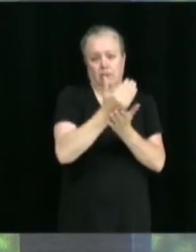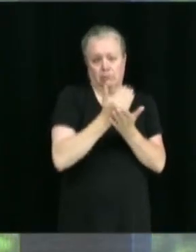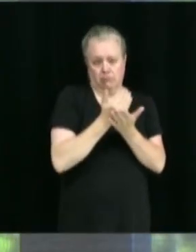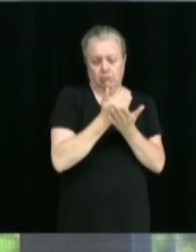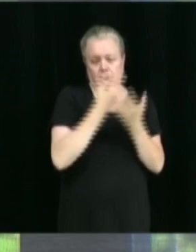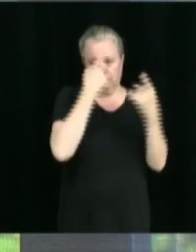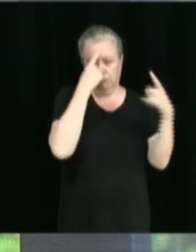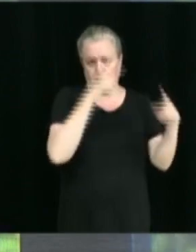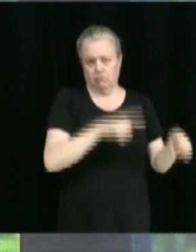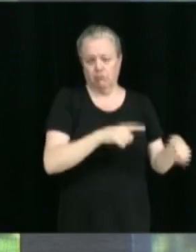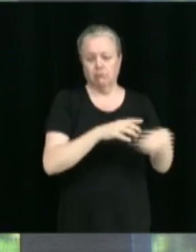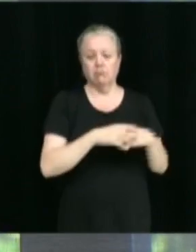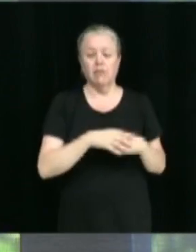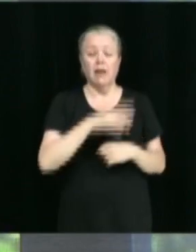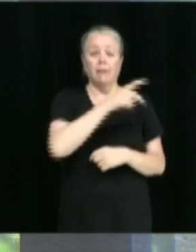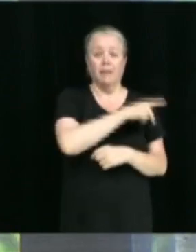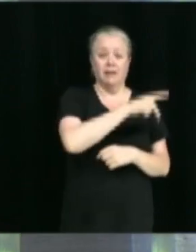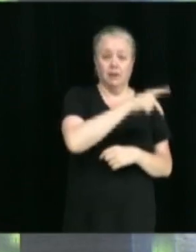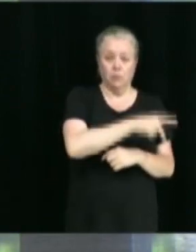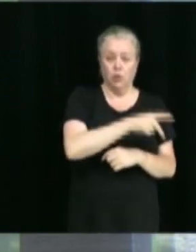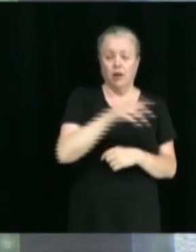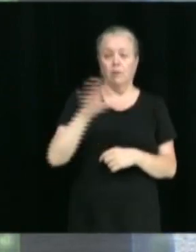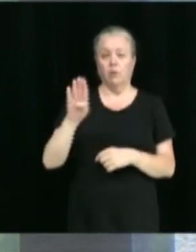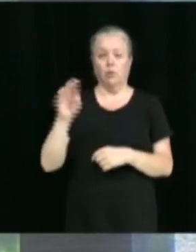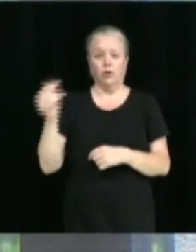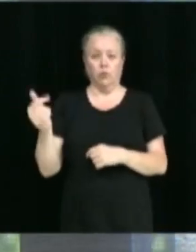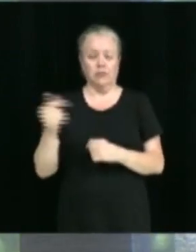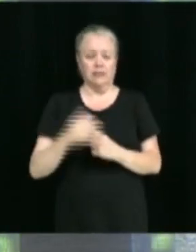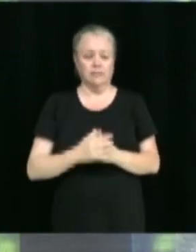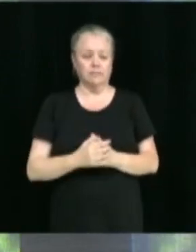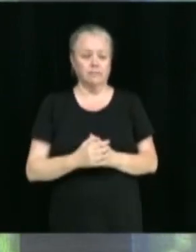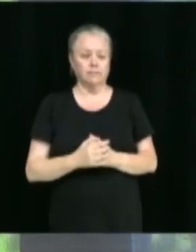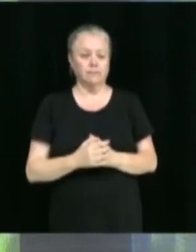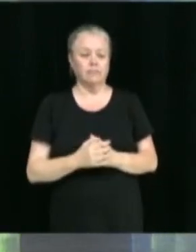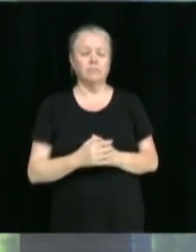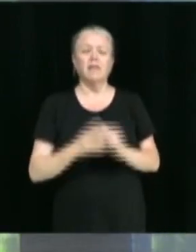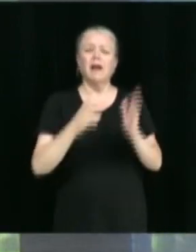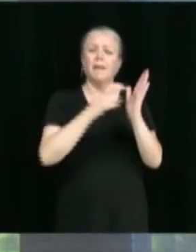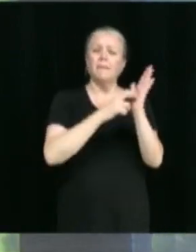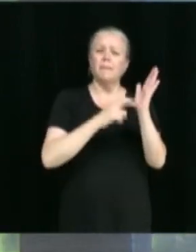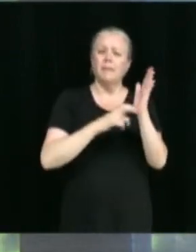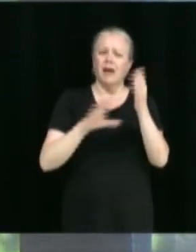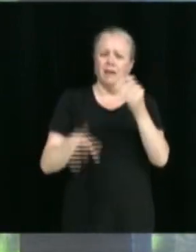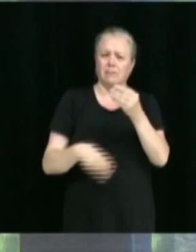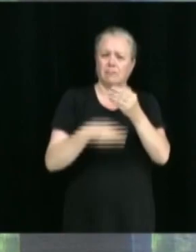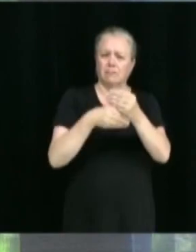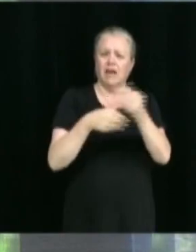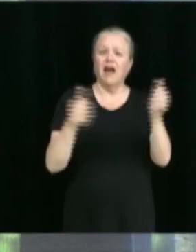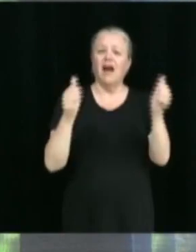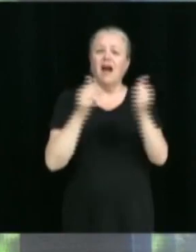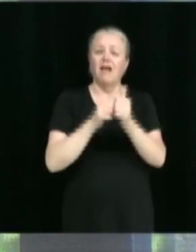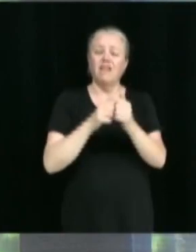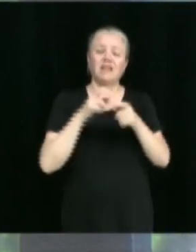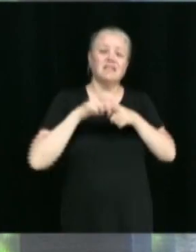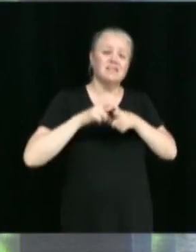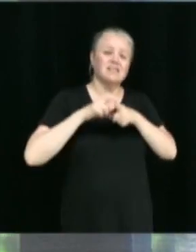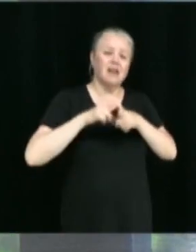Patrick Paulin, Benoît Gauthier. Adenda au bail avec le Local Skate Park.